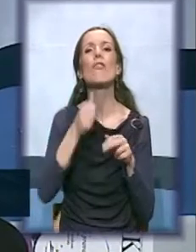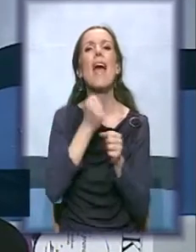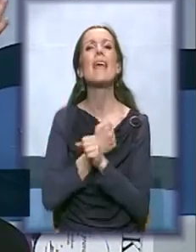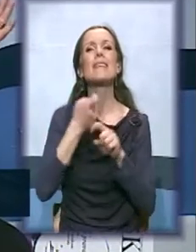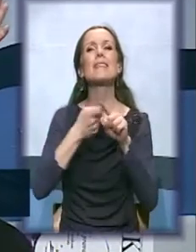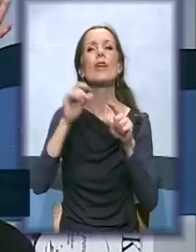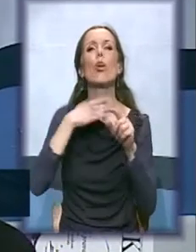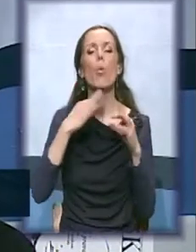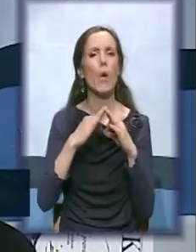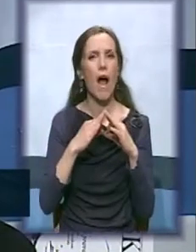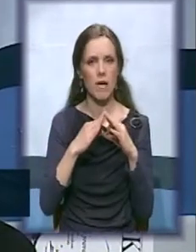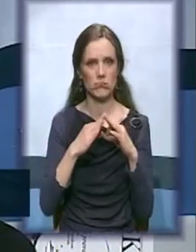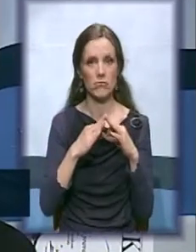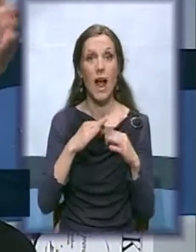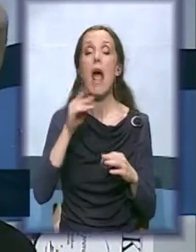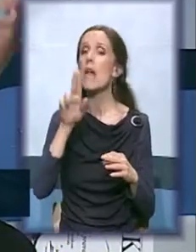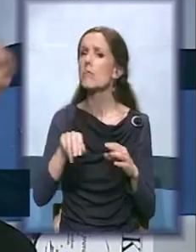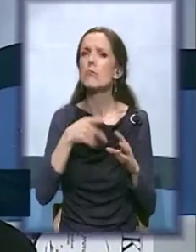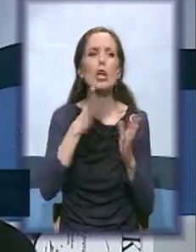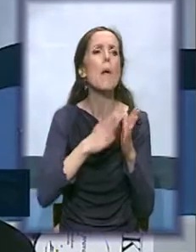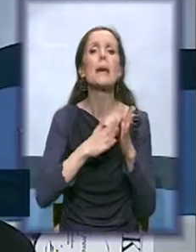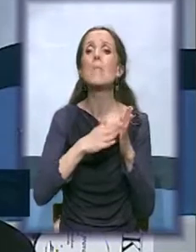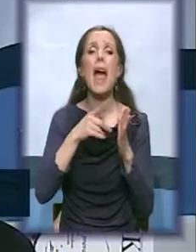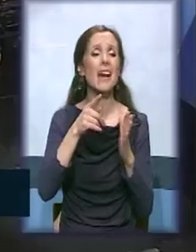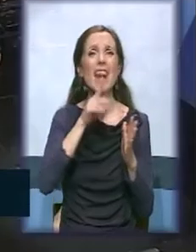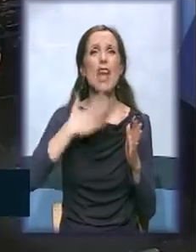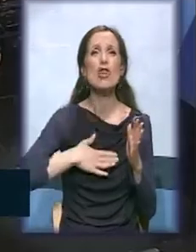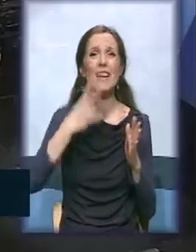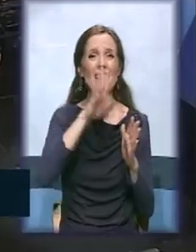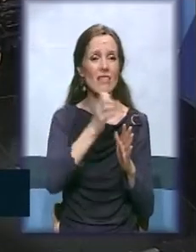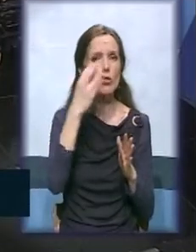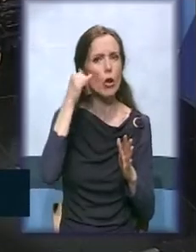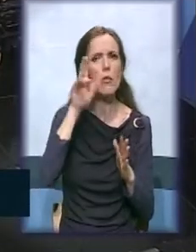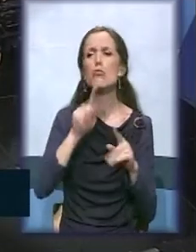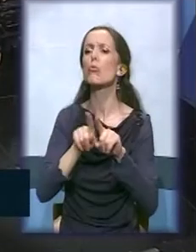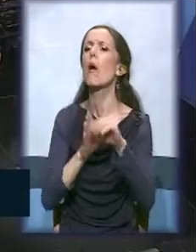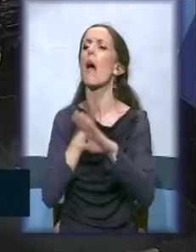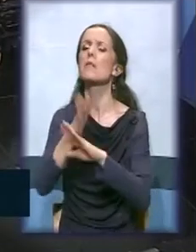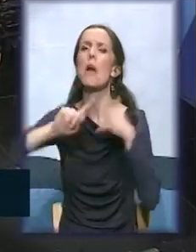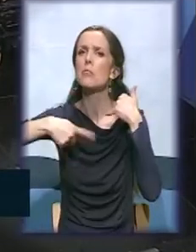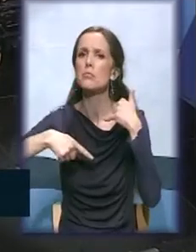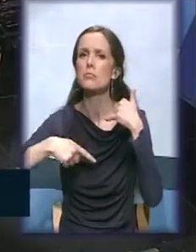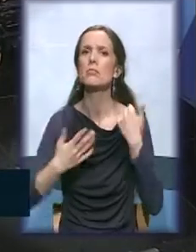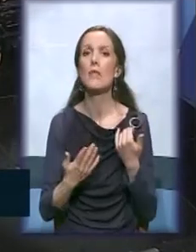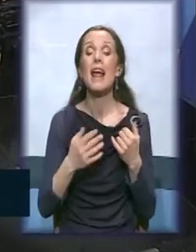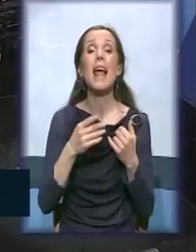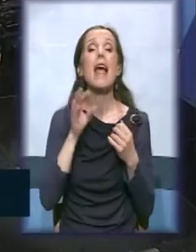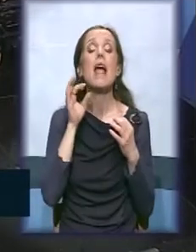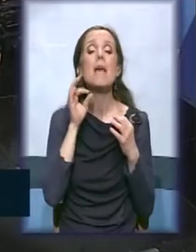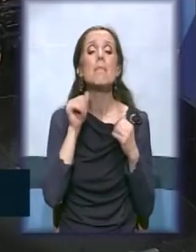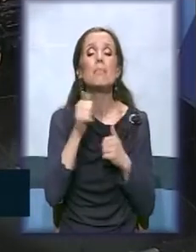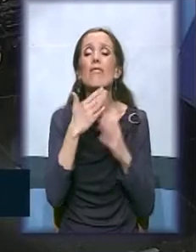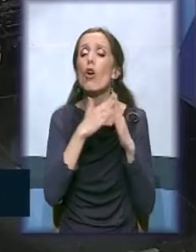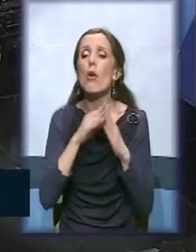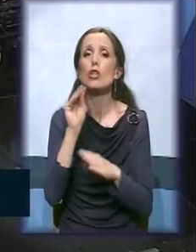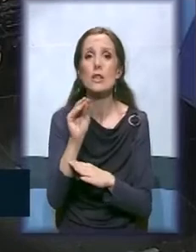drugarice na kafu ako ne želite da vide vaši u kući, da ste to pretraživali. Uvek postoji mogućnost. Prvoj komšinici, obratite